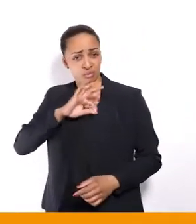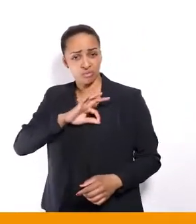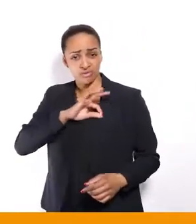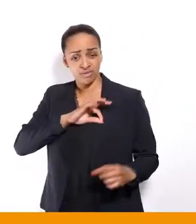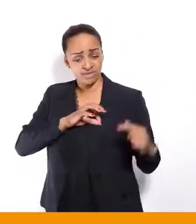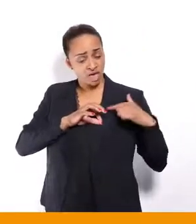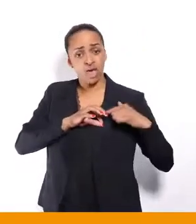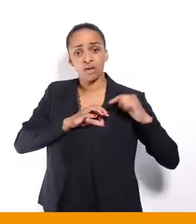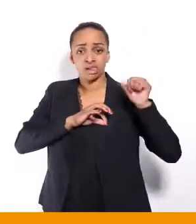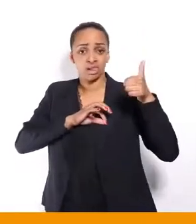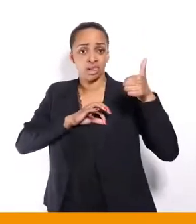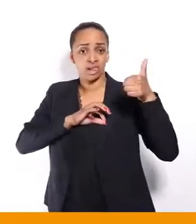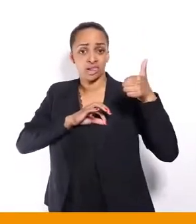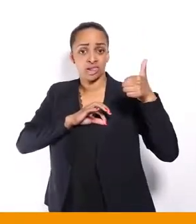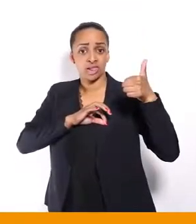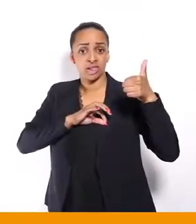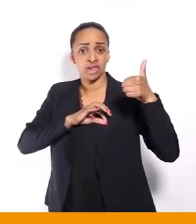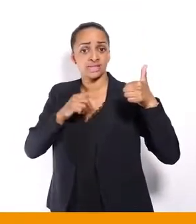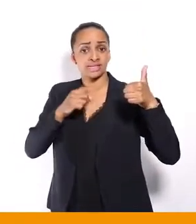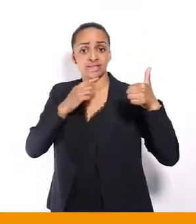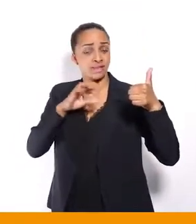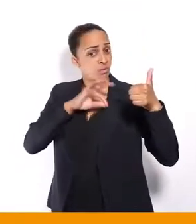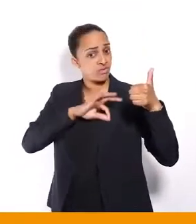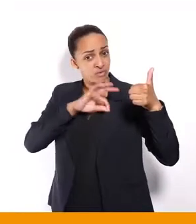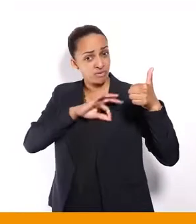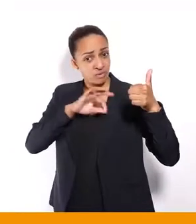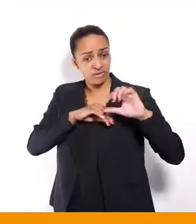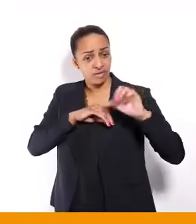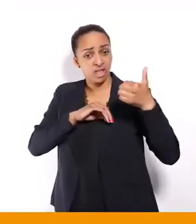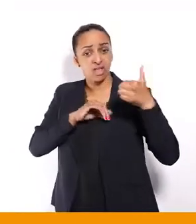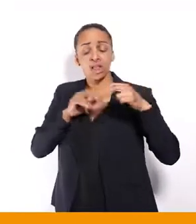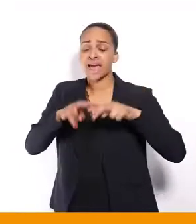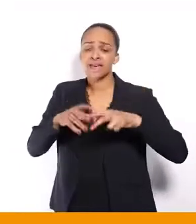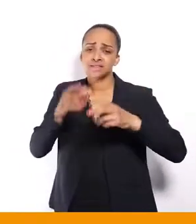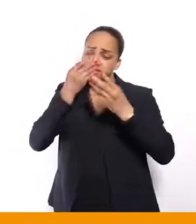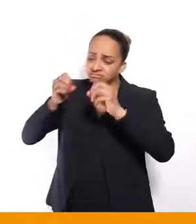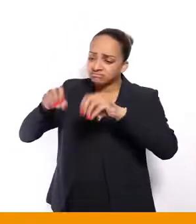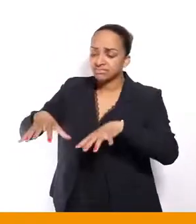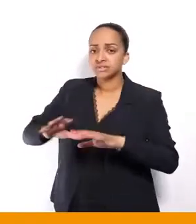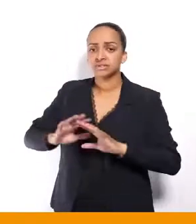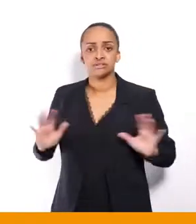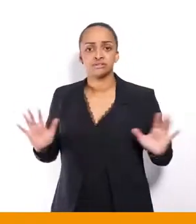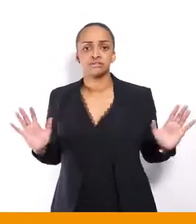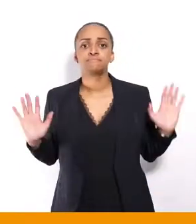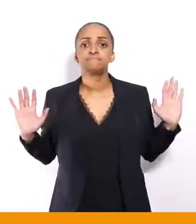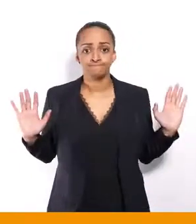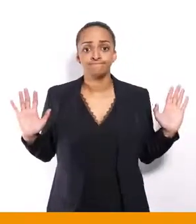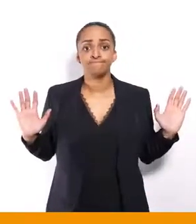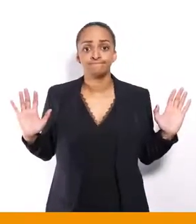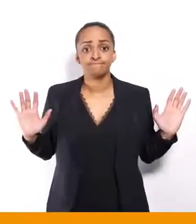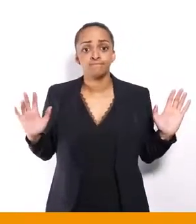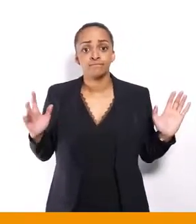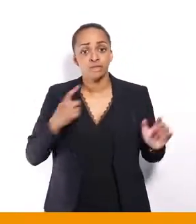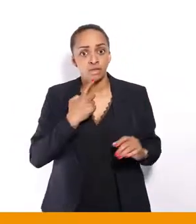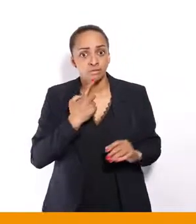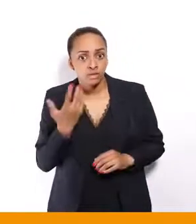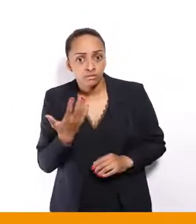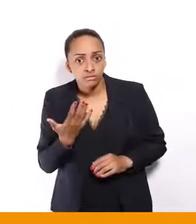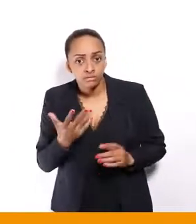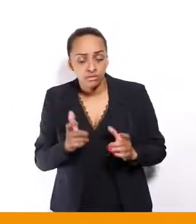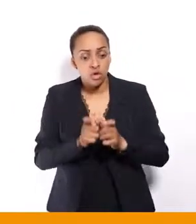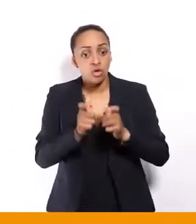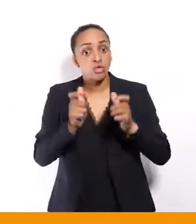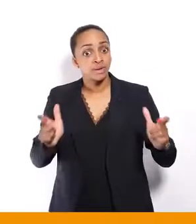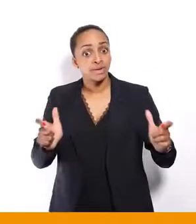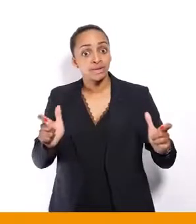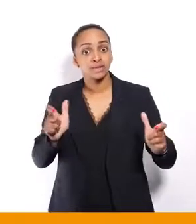le marche ou crève, vraiment. Et moi, ce que j'observe, c'est que dans les entreprises, les personnes handicapées, elles